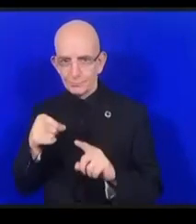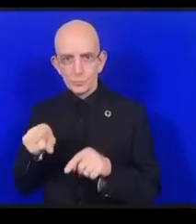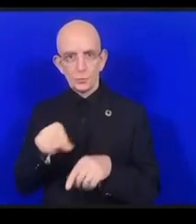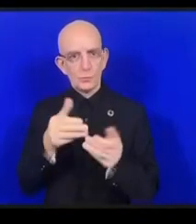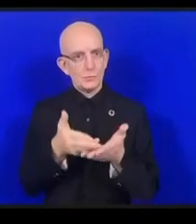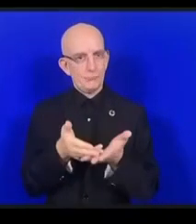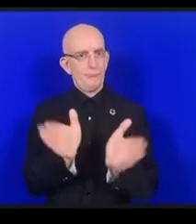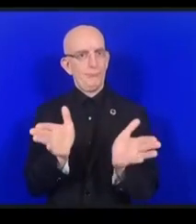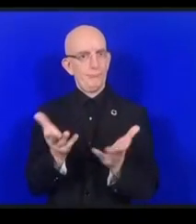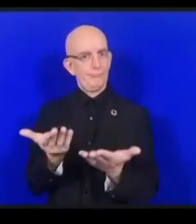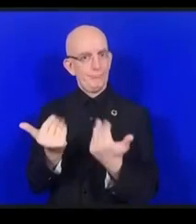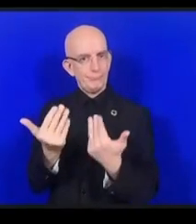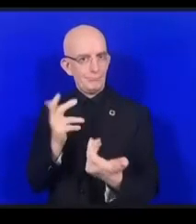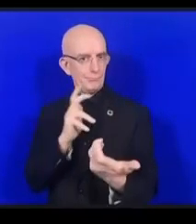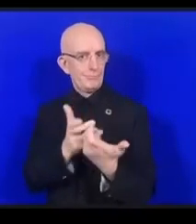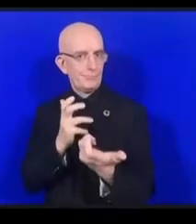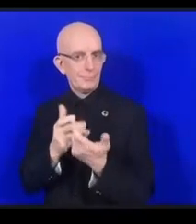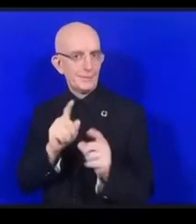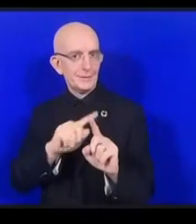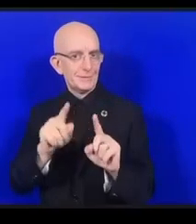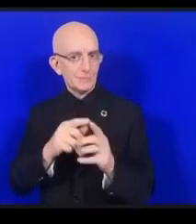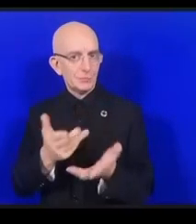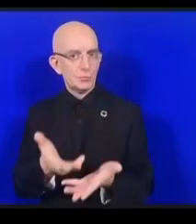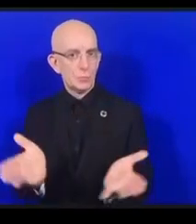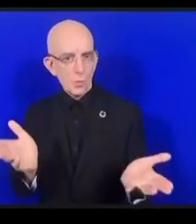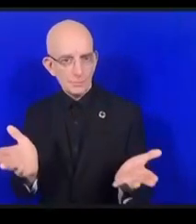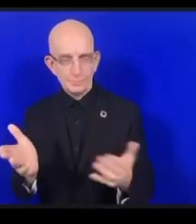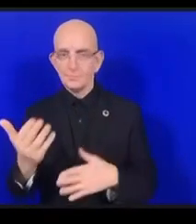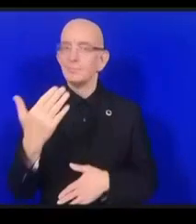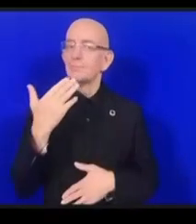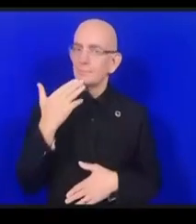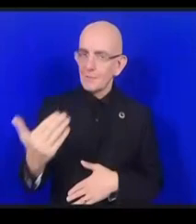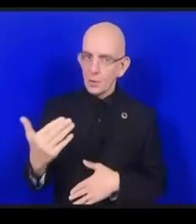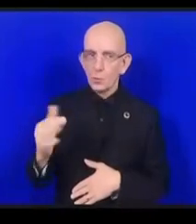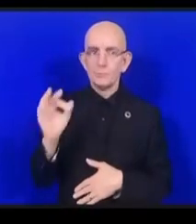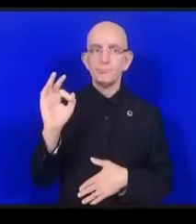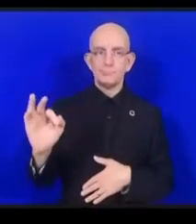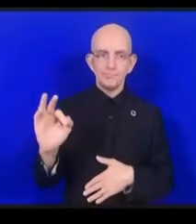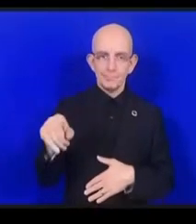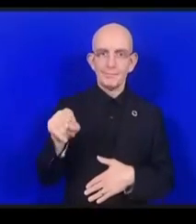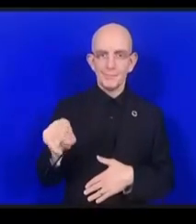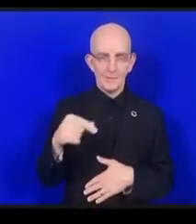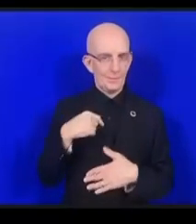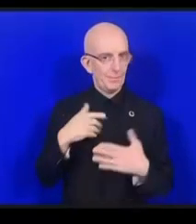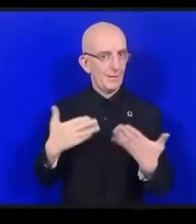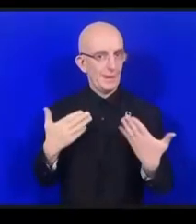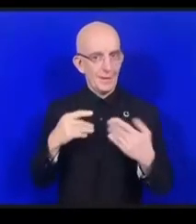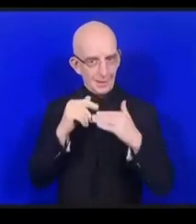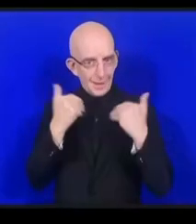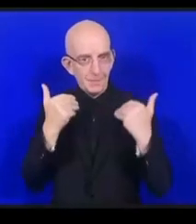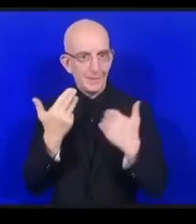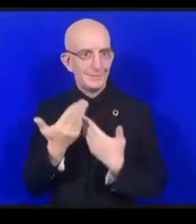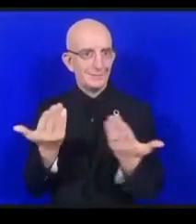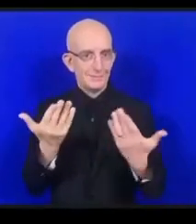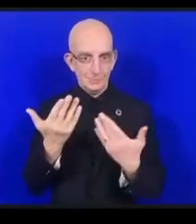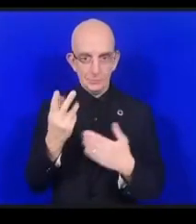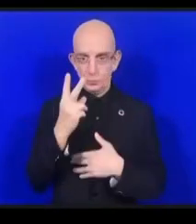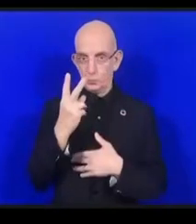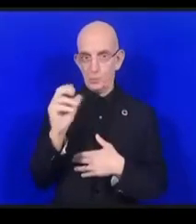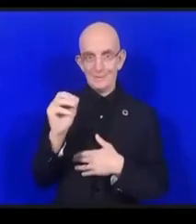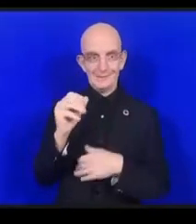heureuse de voir que près de 20 ans après l'adoption des lignes directrices sur l